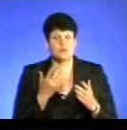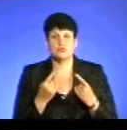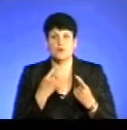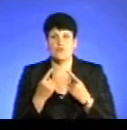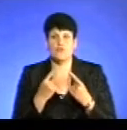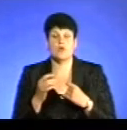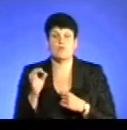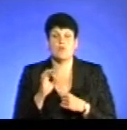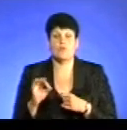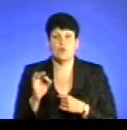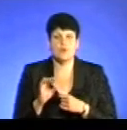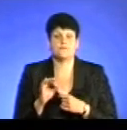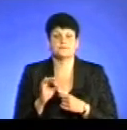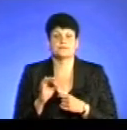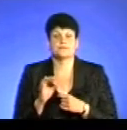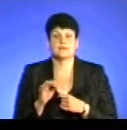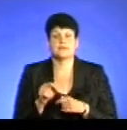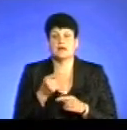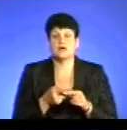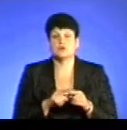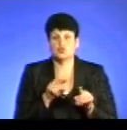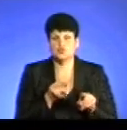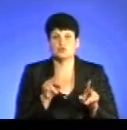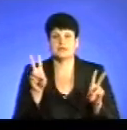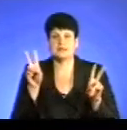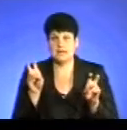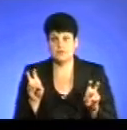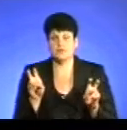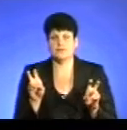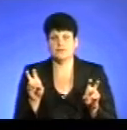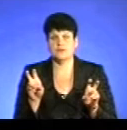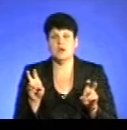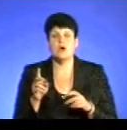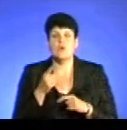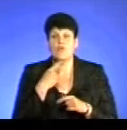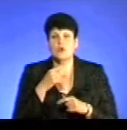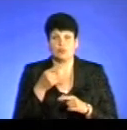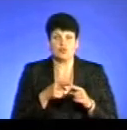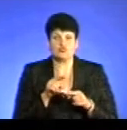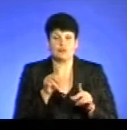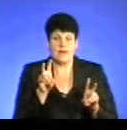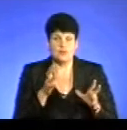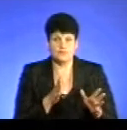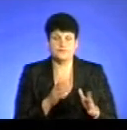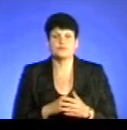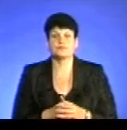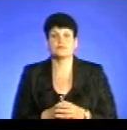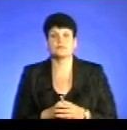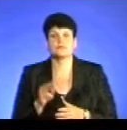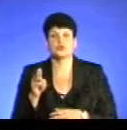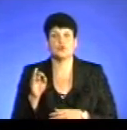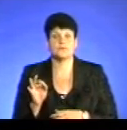говоримо про таку тему, то